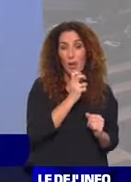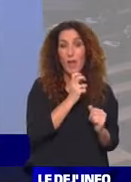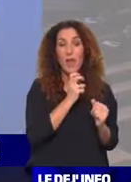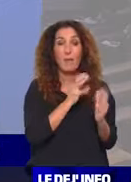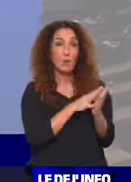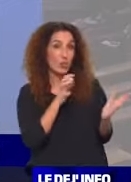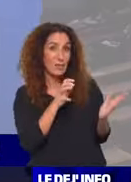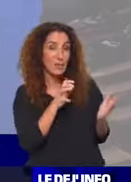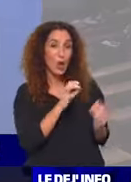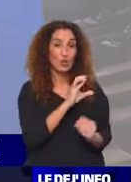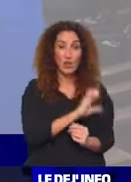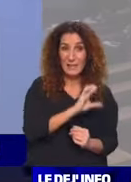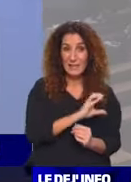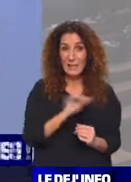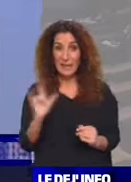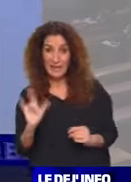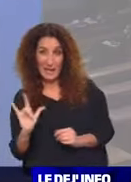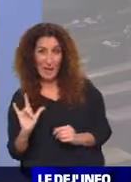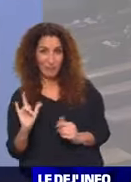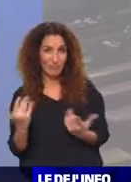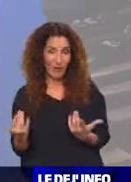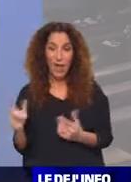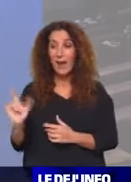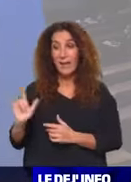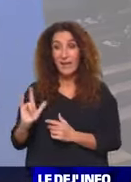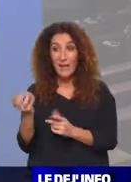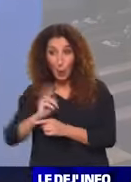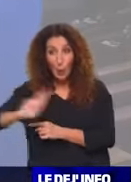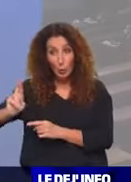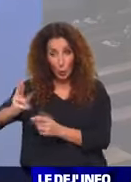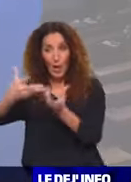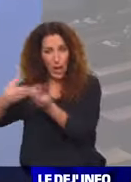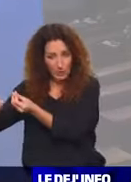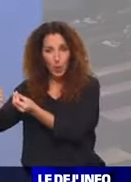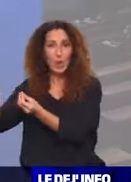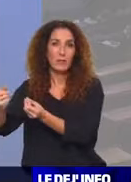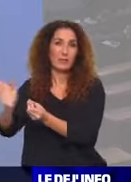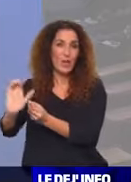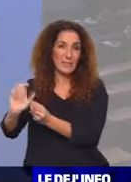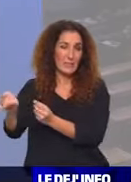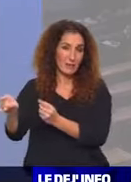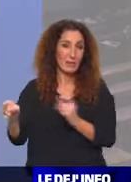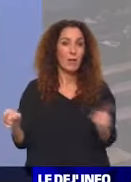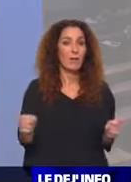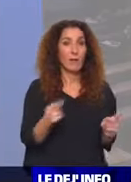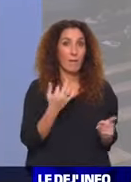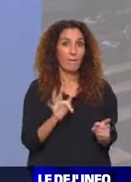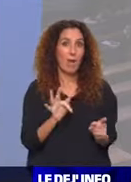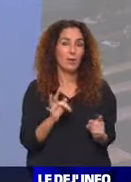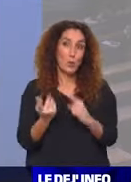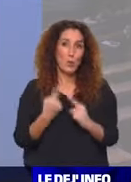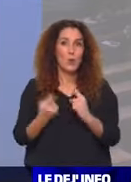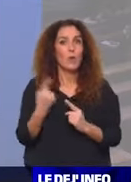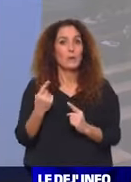Chelsea, Lille. Donc, les Lillois recevront au match retour le tenant du titre. Ce sera l'énorme affiche côté français, donc, pour les Lillois.